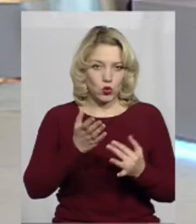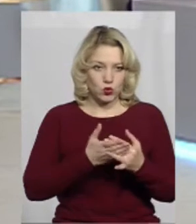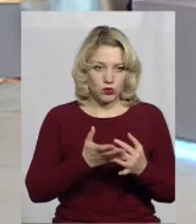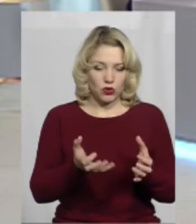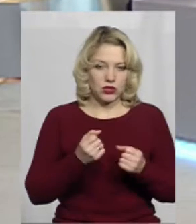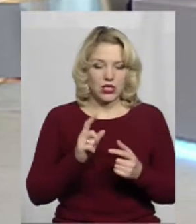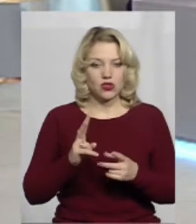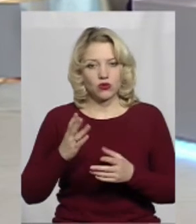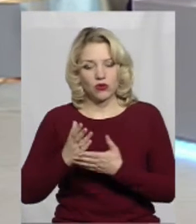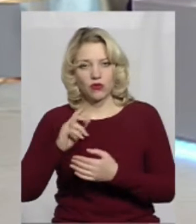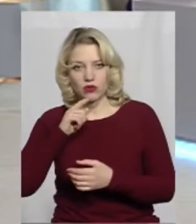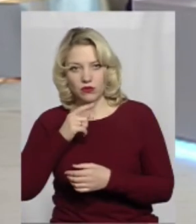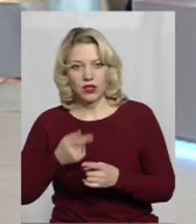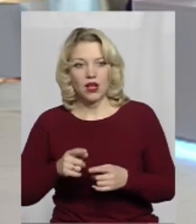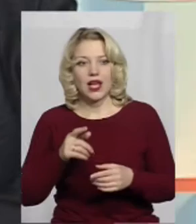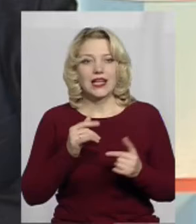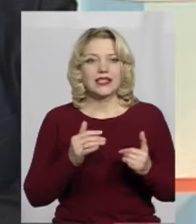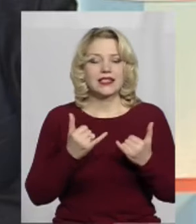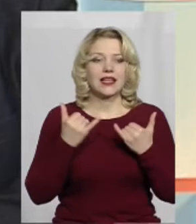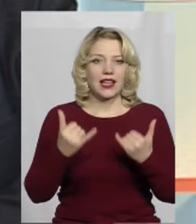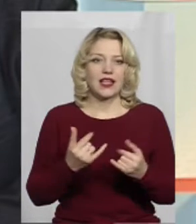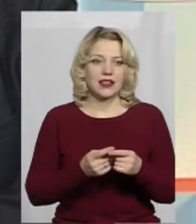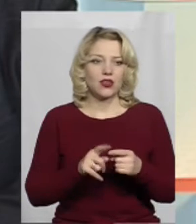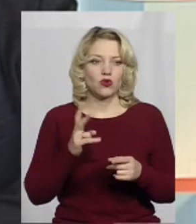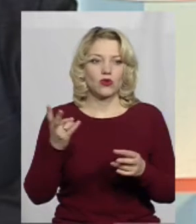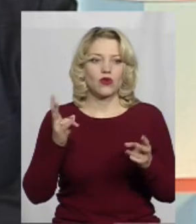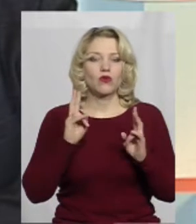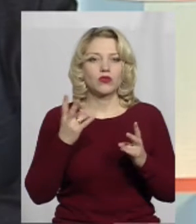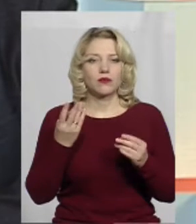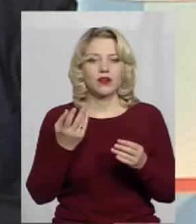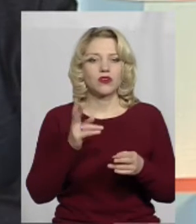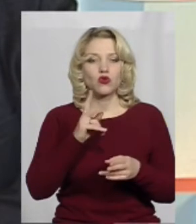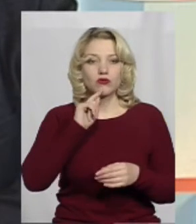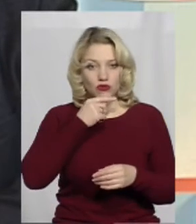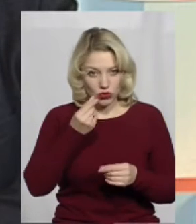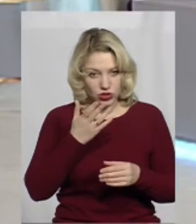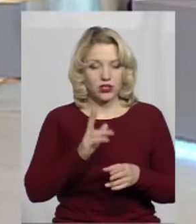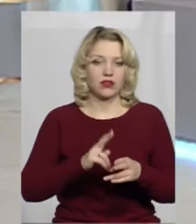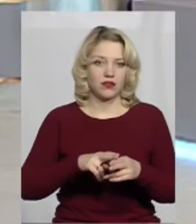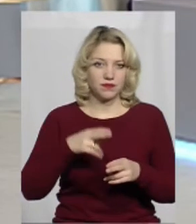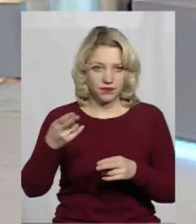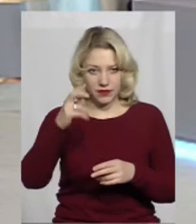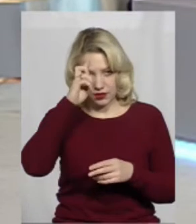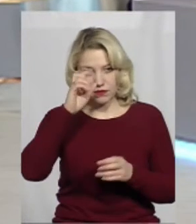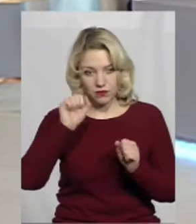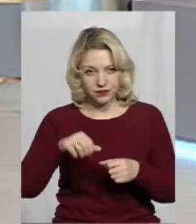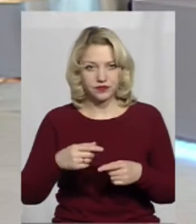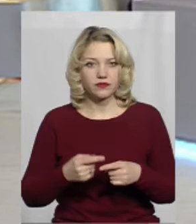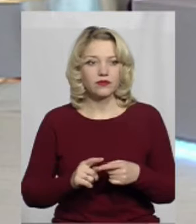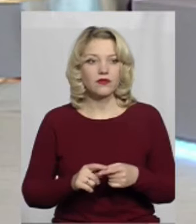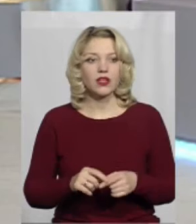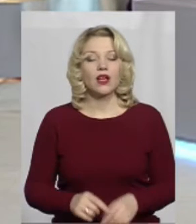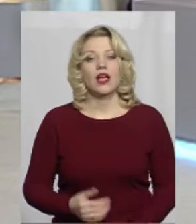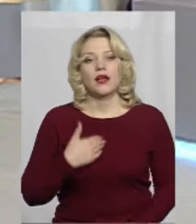що вже є зекономлені кошти? Лише для тих, в кого будуть кошти, які необхідно буде перерахувати. Пане Вадиме, скільки людей з 1 січня вже